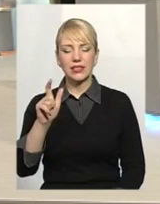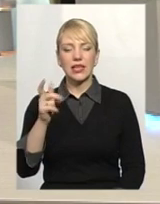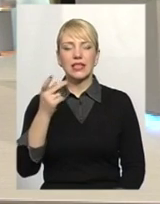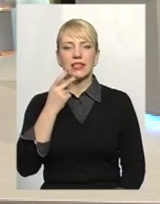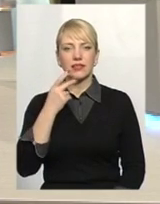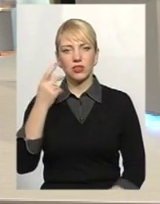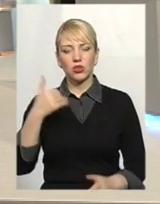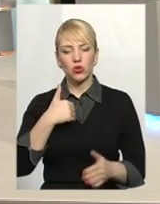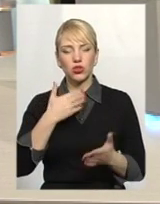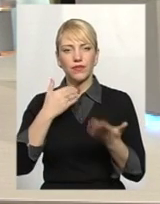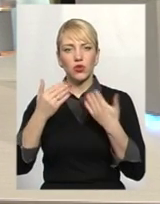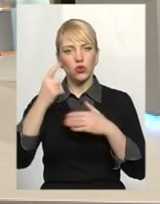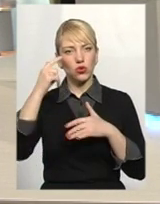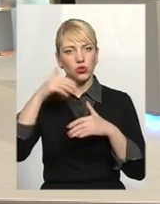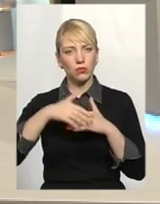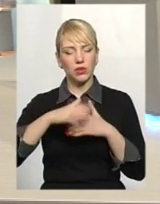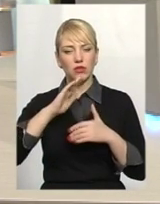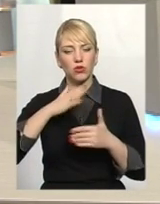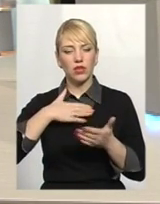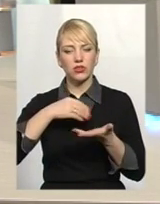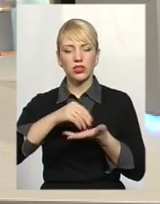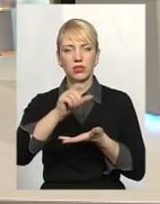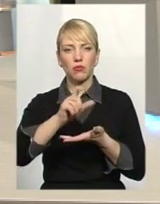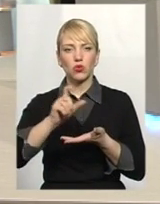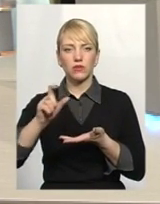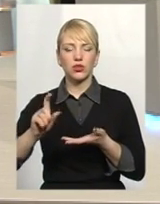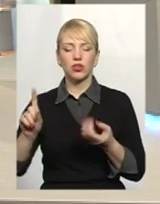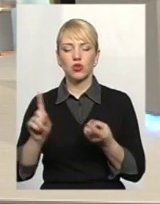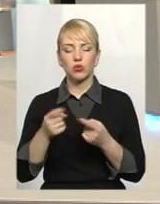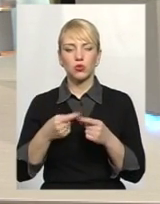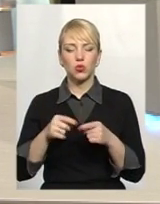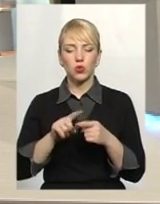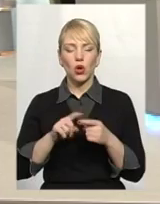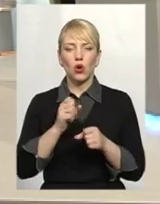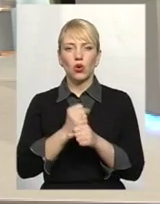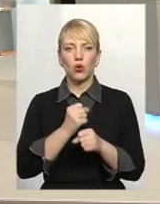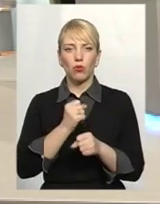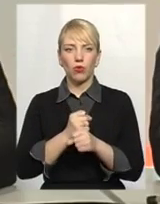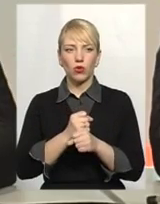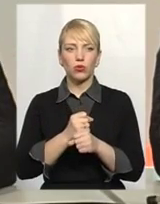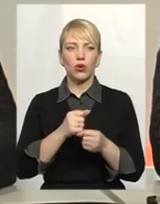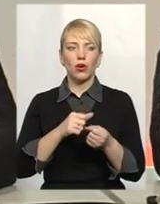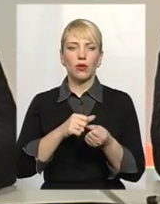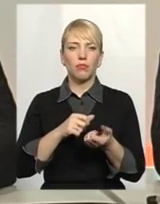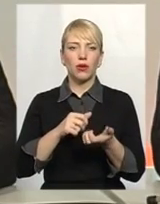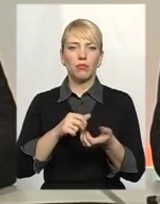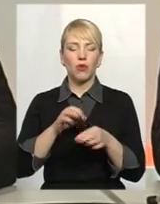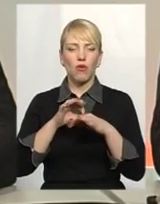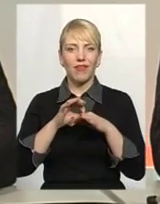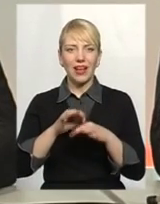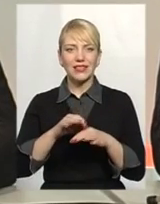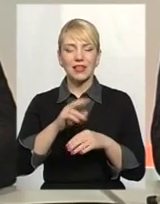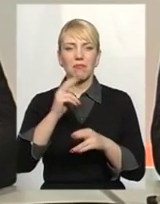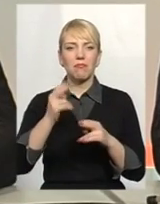споживача, щоб цю роботу провести з розумінням, відношенням, тому що дана напруга не приведе до вирішення питання. Вона тільки